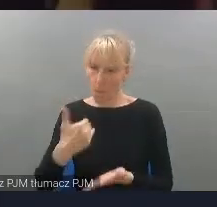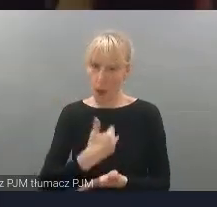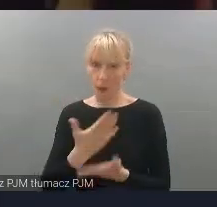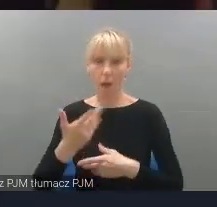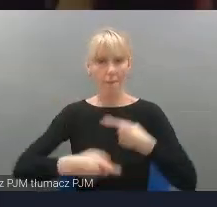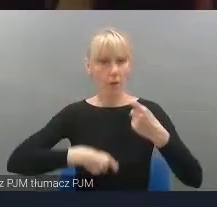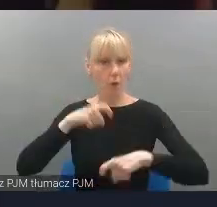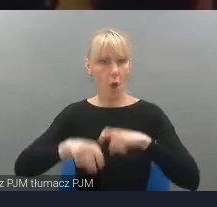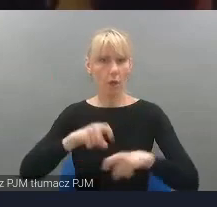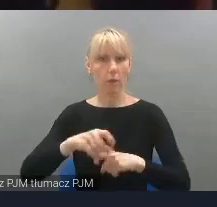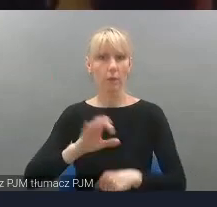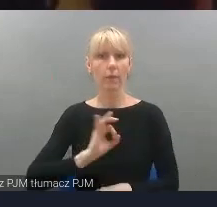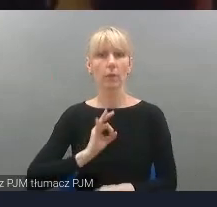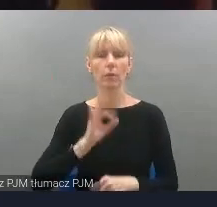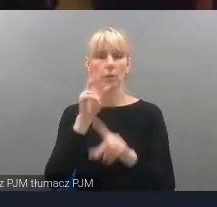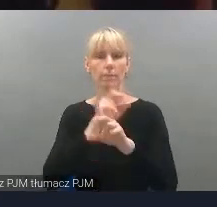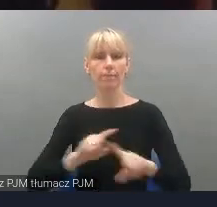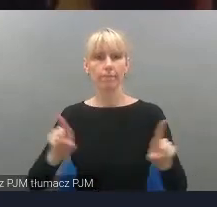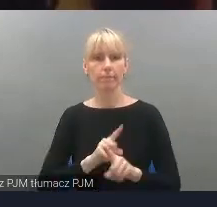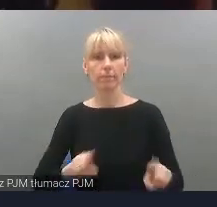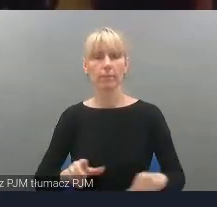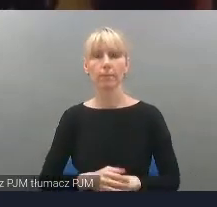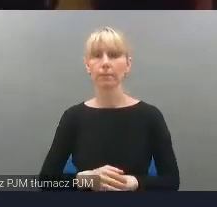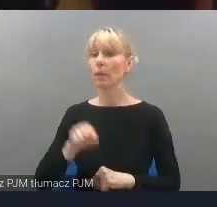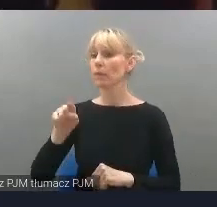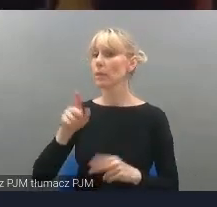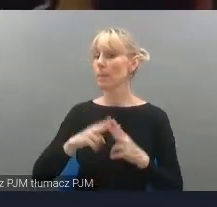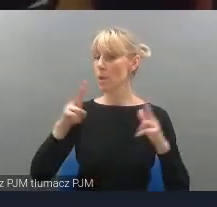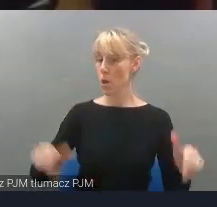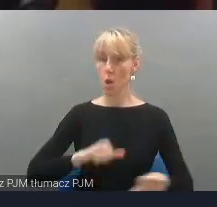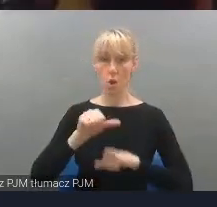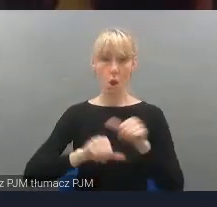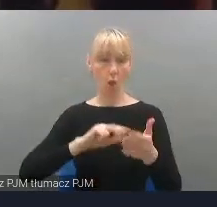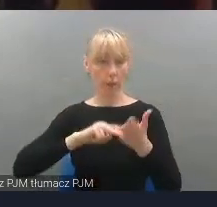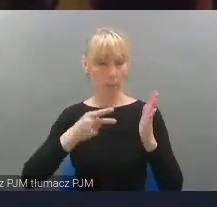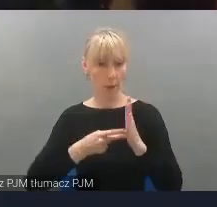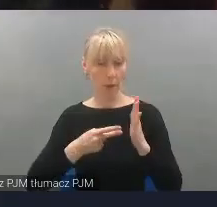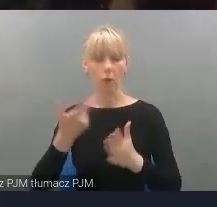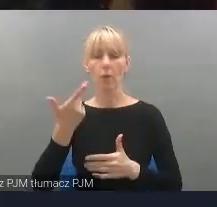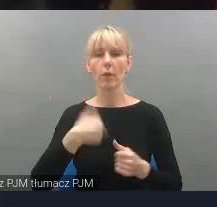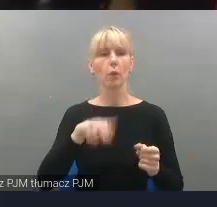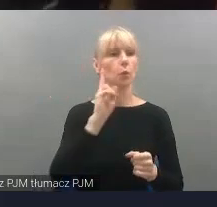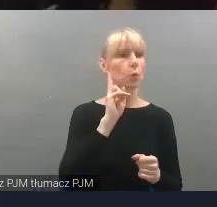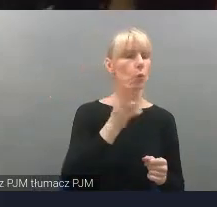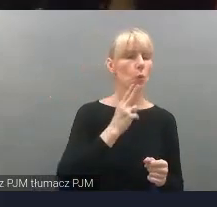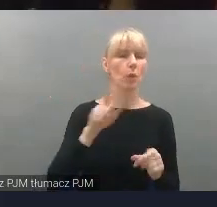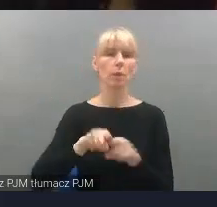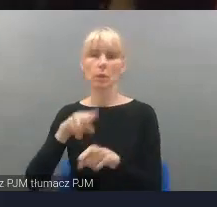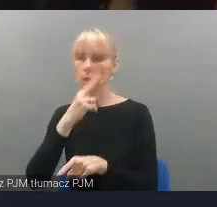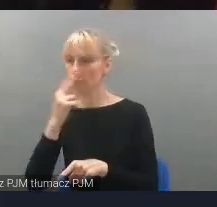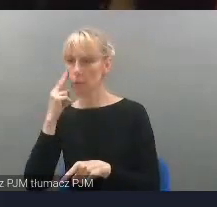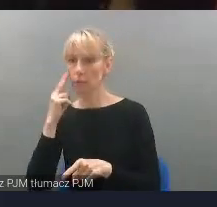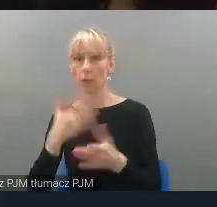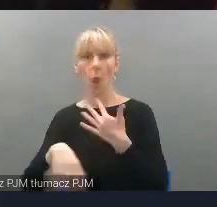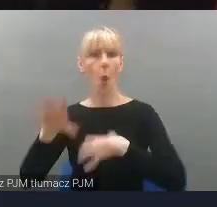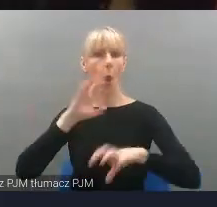osoby niewidome i niesłyszące komunikowałyby się za pomocą wrażeń smakowych i zapachowych i ten komunikat chcielibyśmy